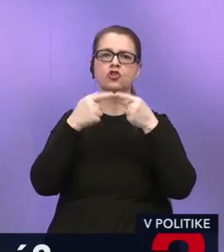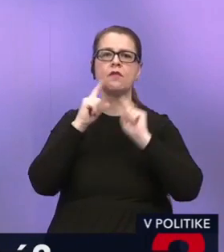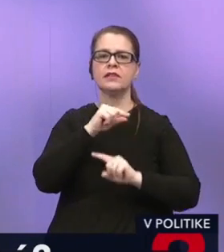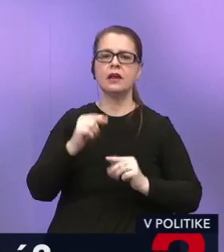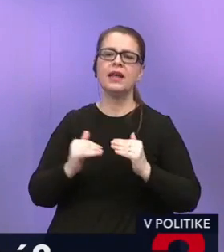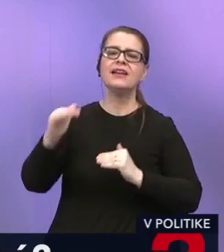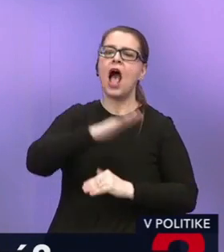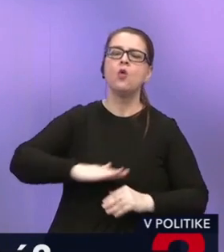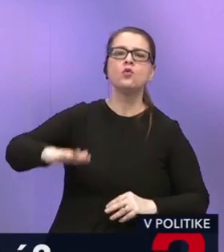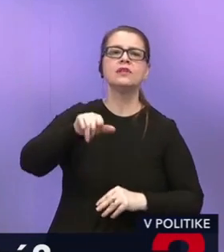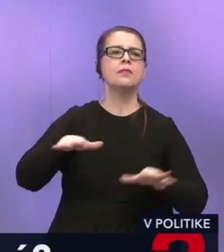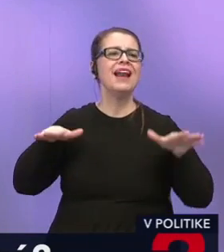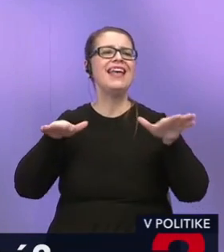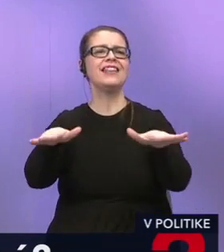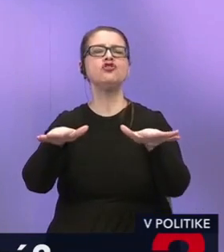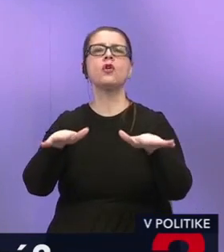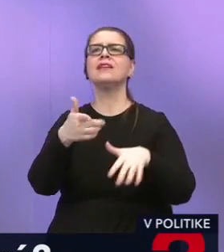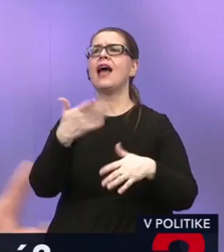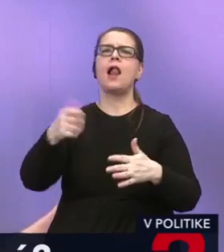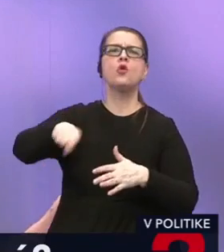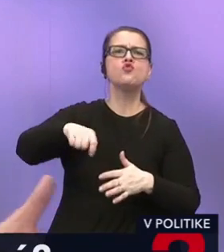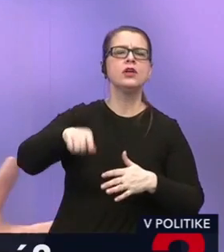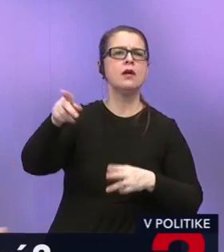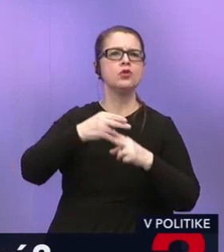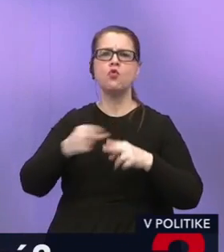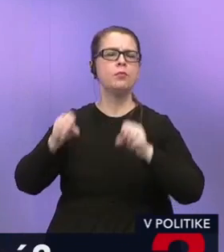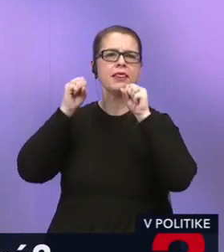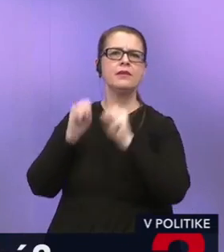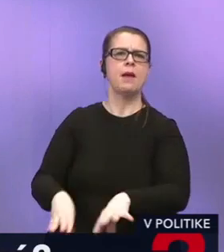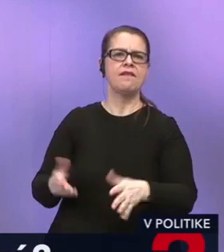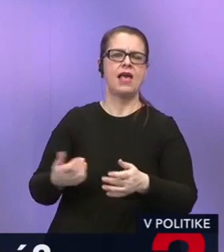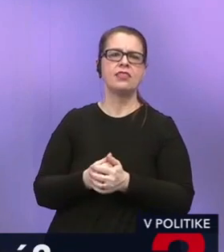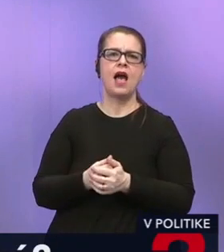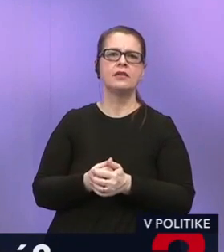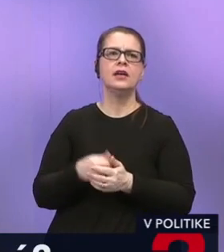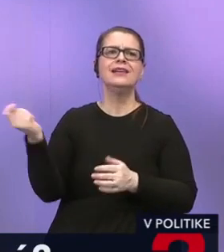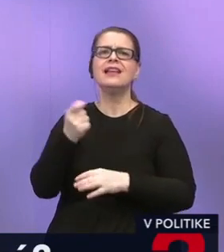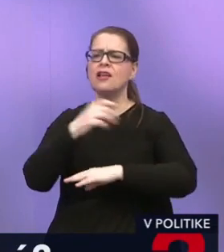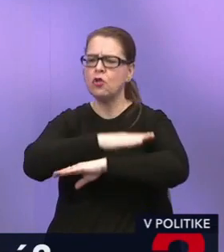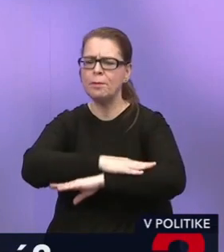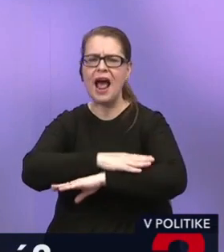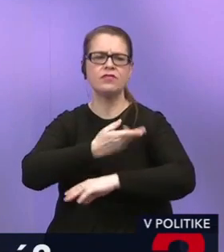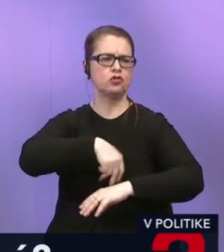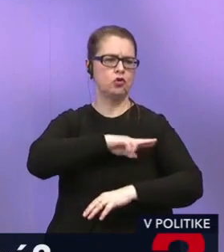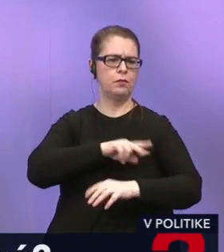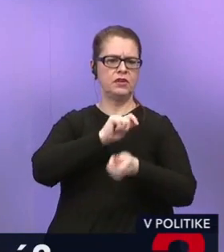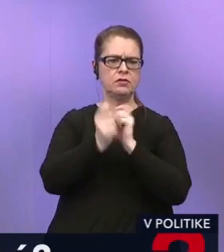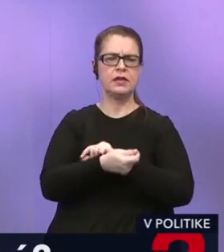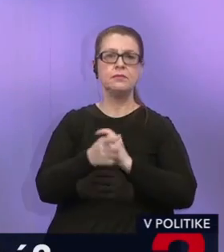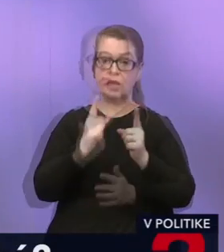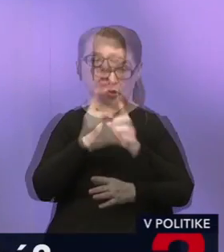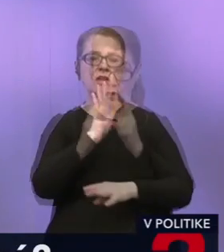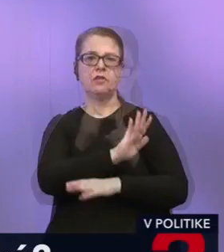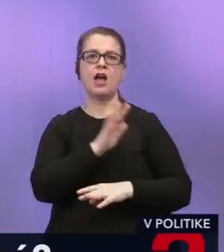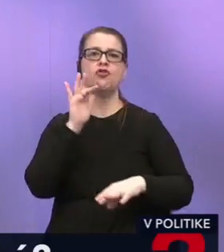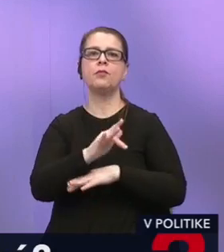území, či už letiska, sliač alebo kuchyňa, bude absolútne zbavená. Tresnoprávna zodpovednosť sa zmenila. Čiže tie rokovania sú